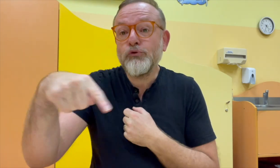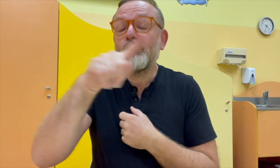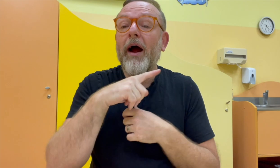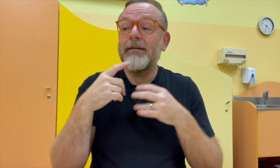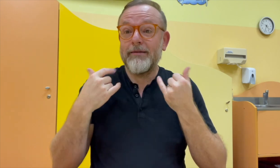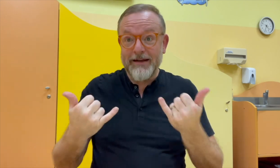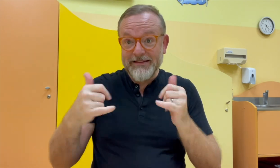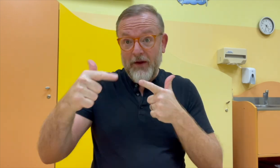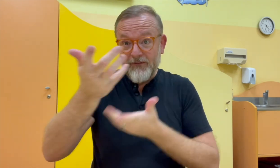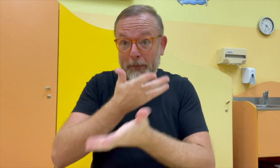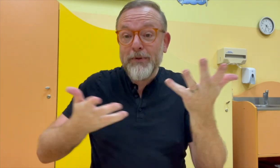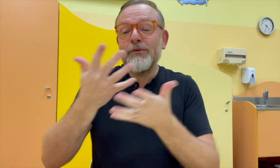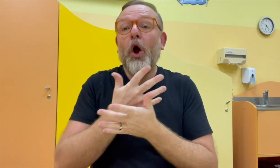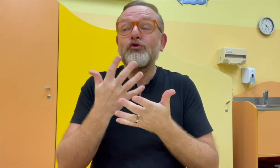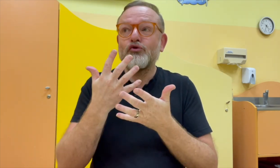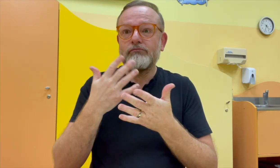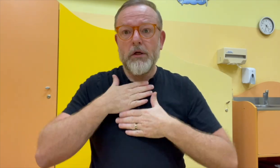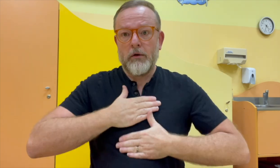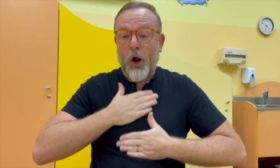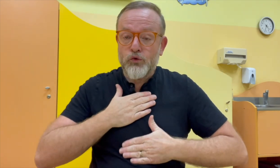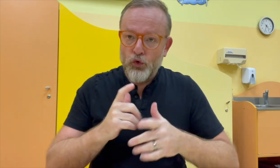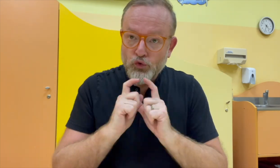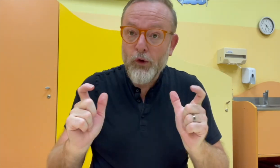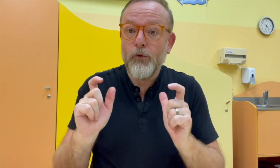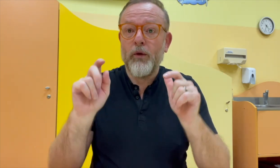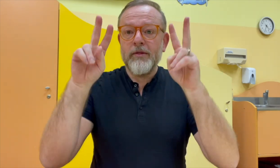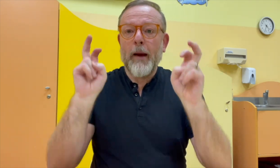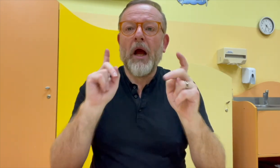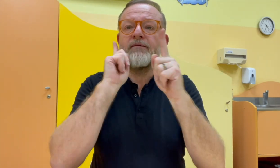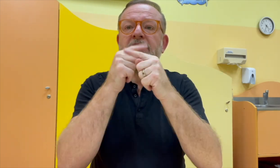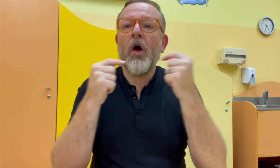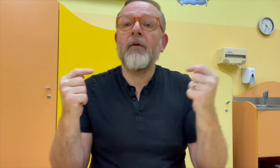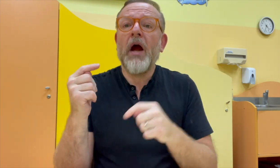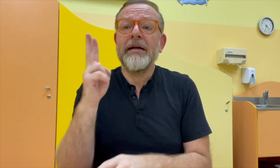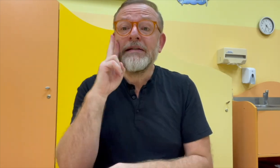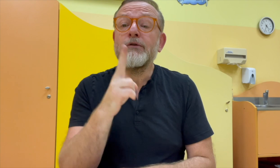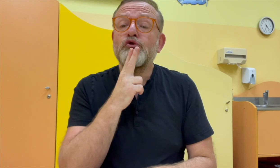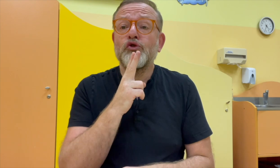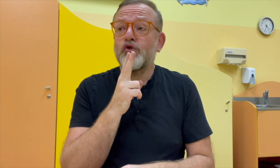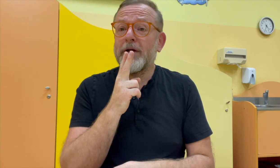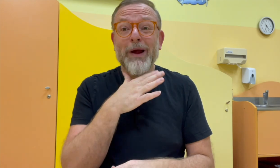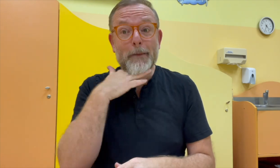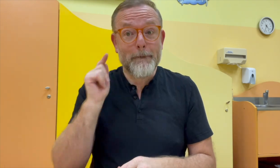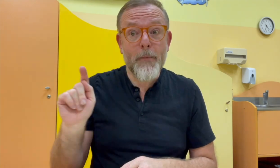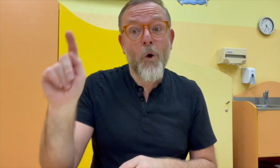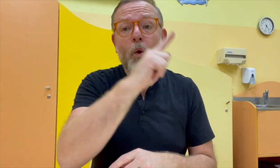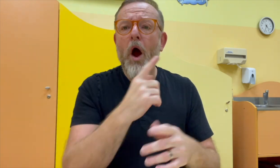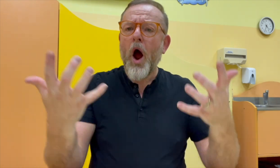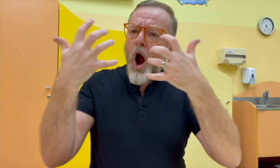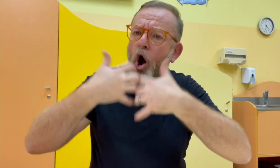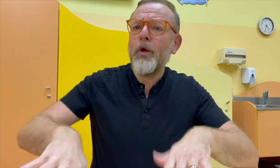Taky bych ještě chtěl vyjádřit svou velkou radost nad tím, že dnešní seminář proběhne,